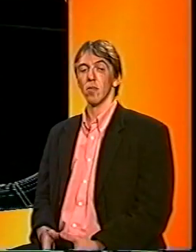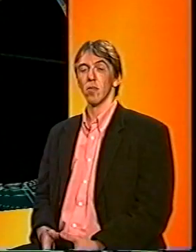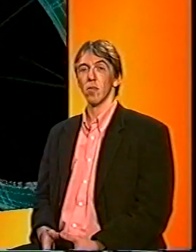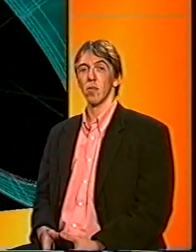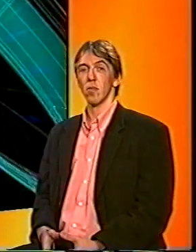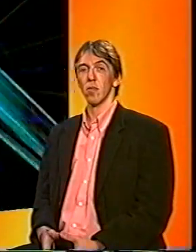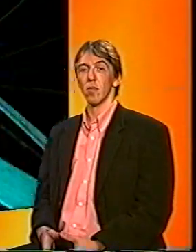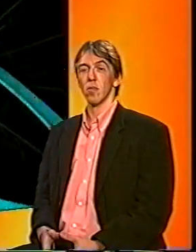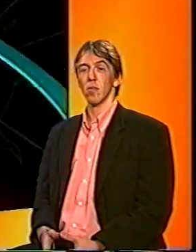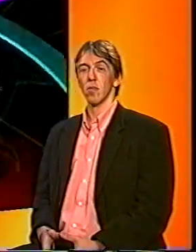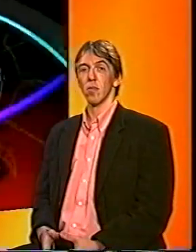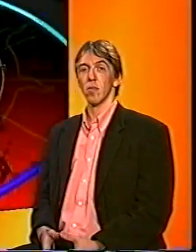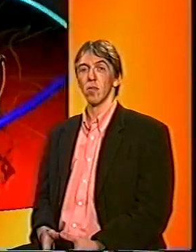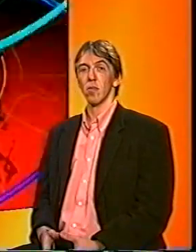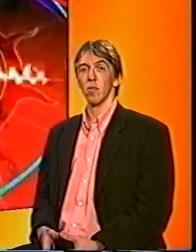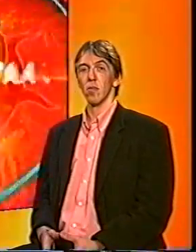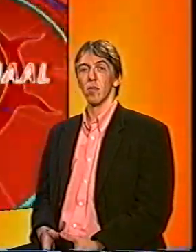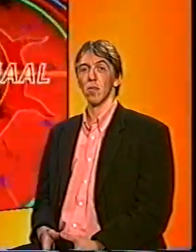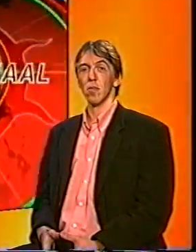NOS Jeugdjournaal.